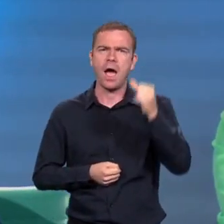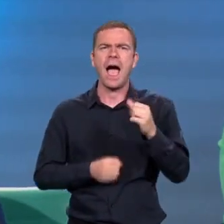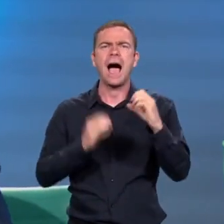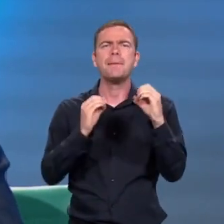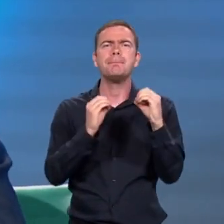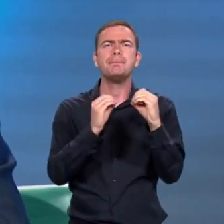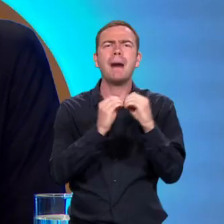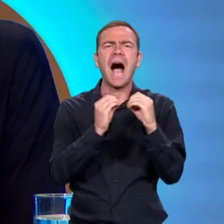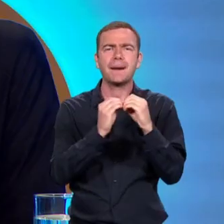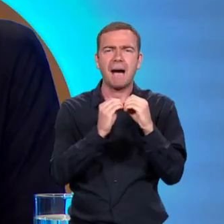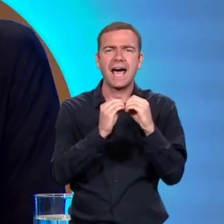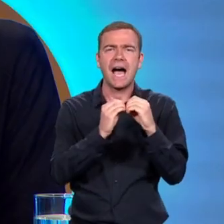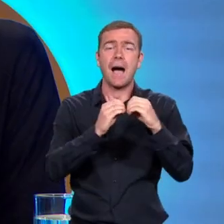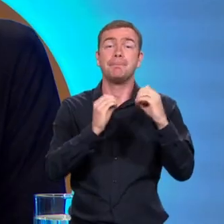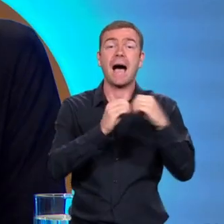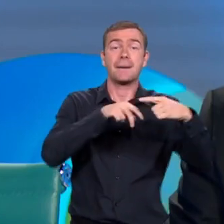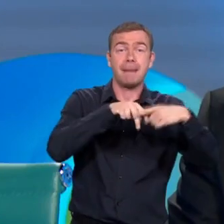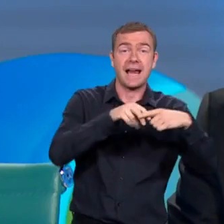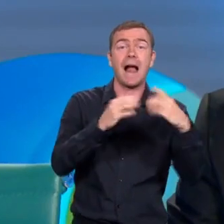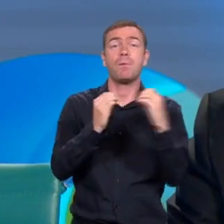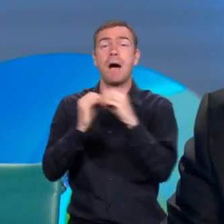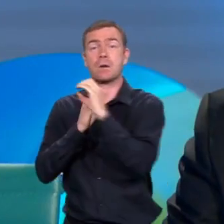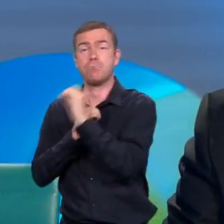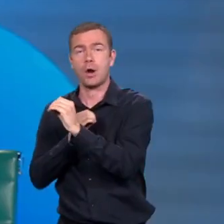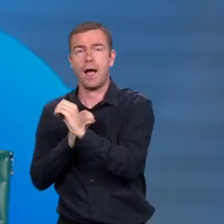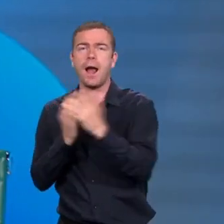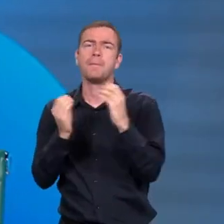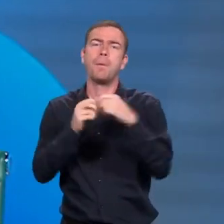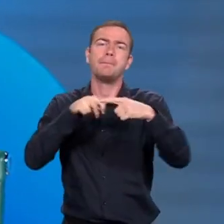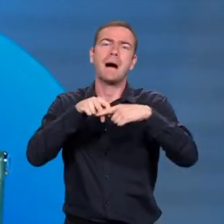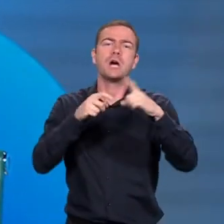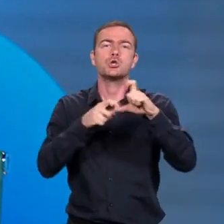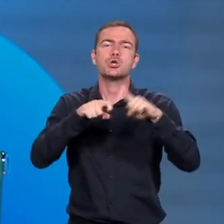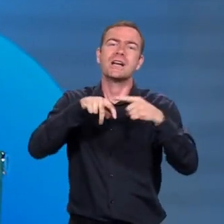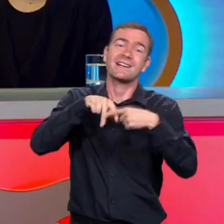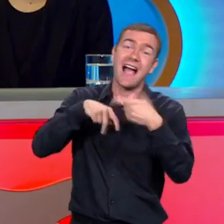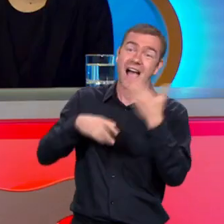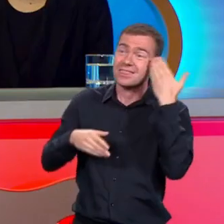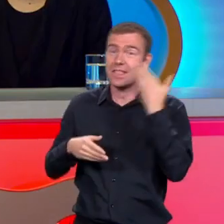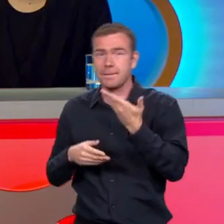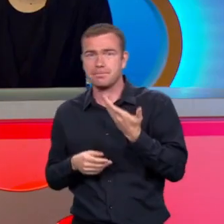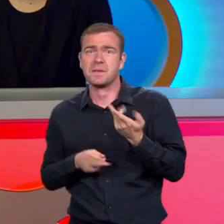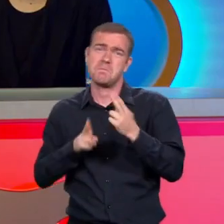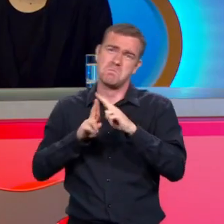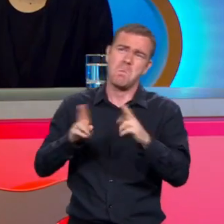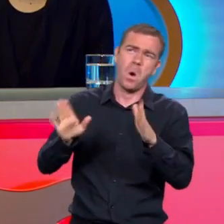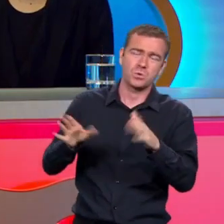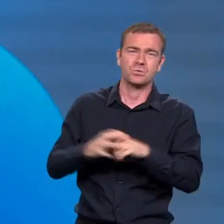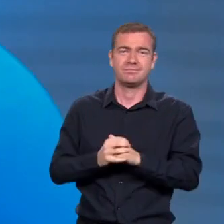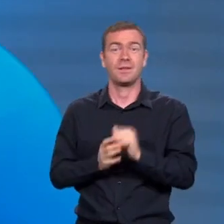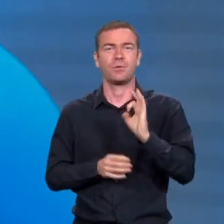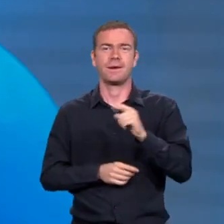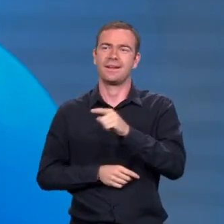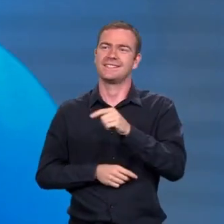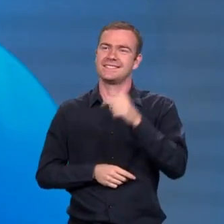Barbora alebo Barbara, ale je to toto. Tak myslíš... Baša. Hovoria vám aj Baška niekedy? Môžu. Môžu tak hovorí?